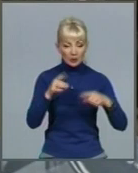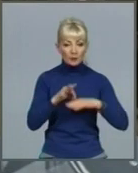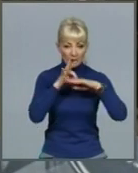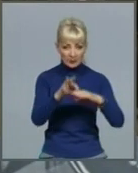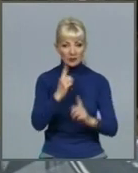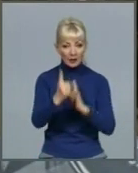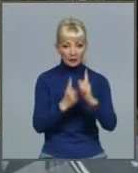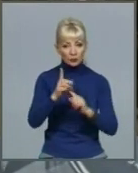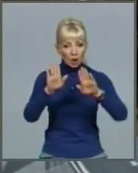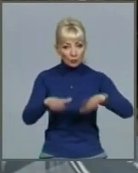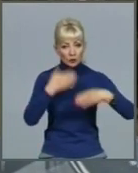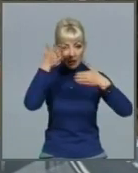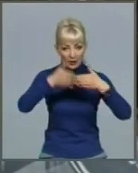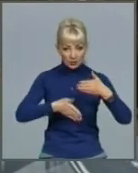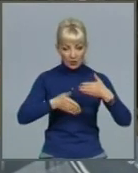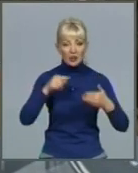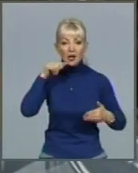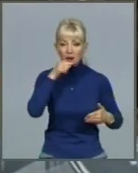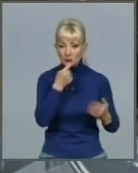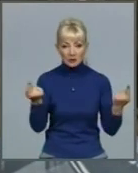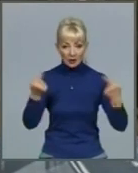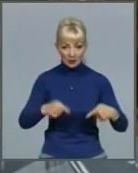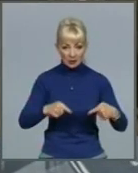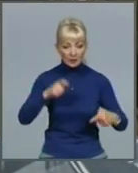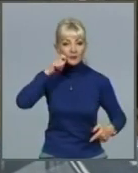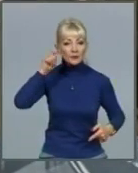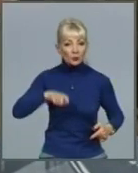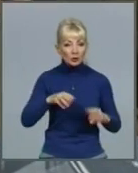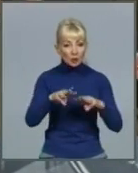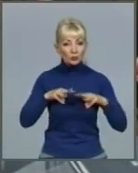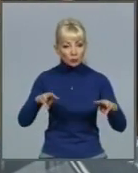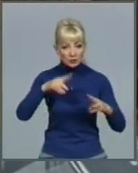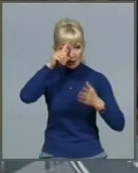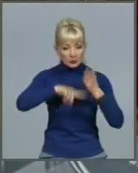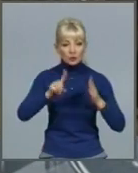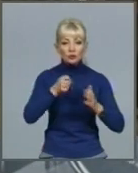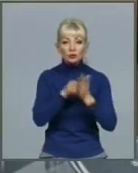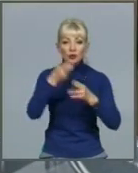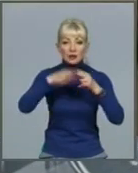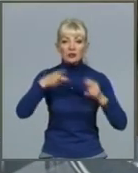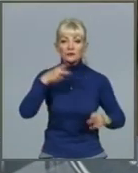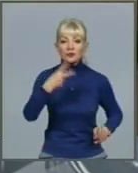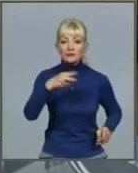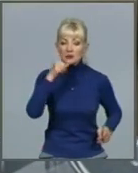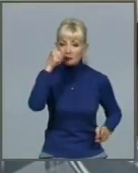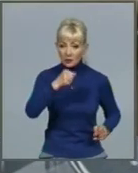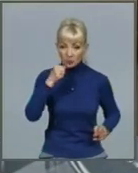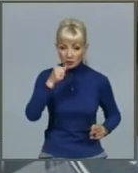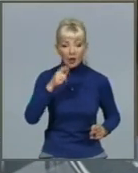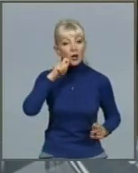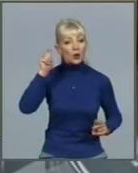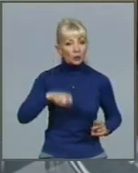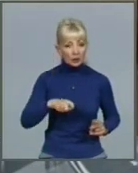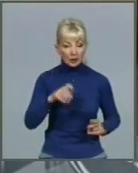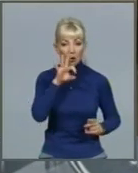завершення економічної кризи. В українському уряді розраховую, що до кінця 2020 року Україна від МВФ